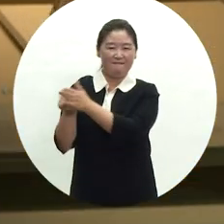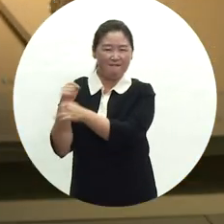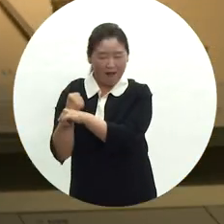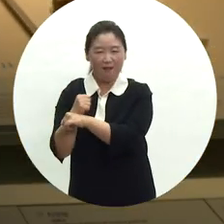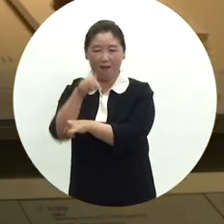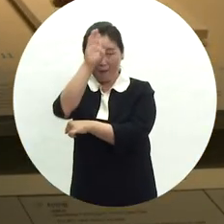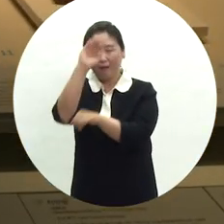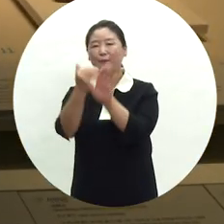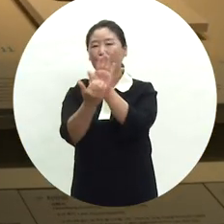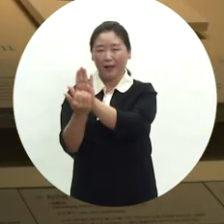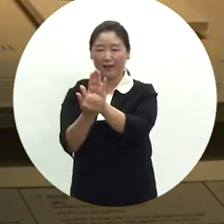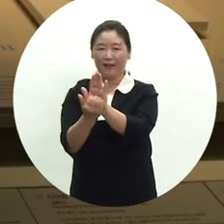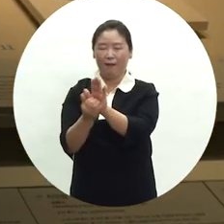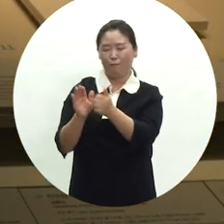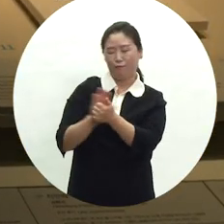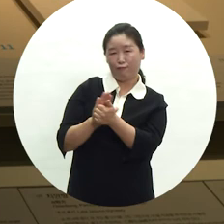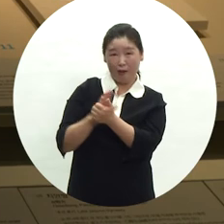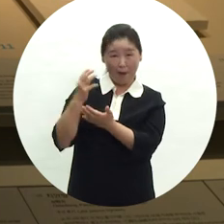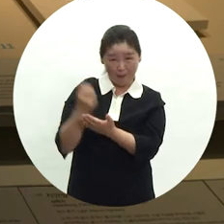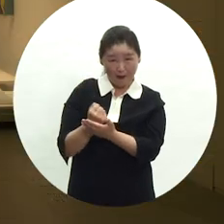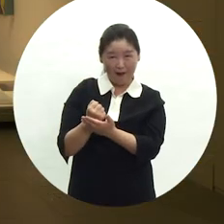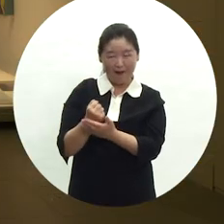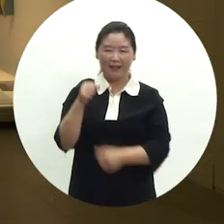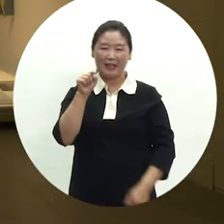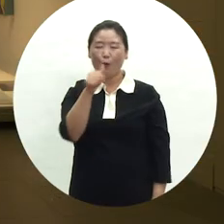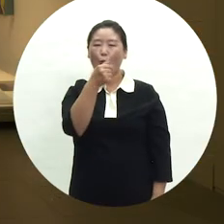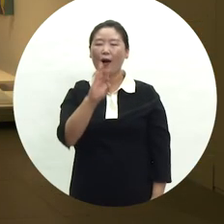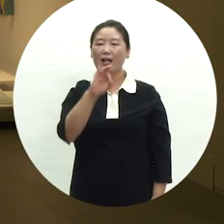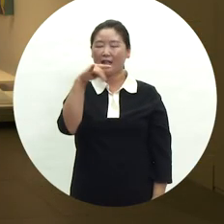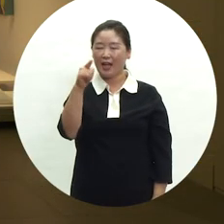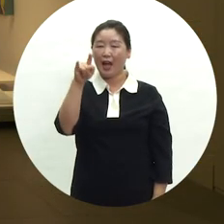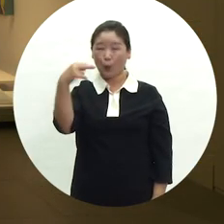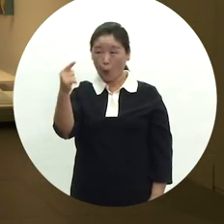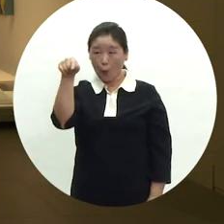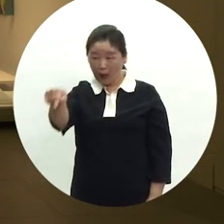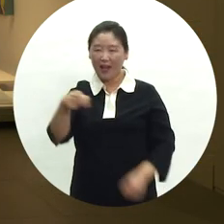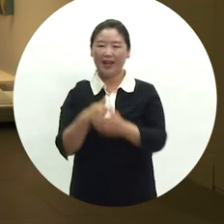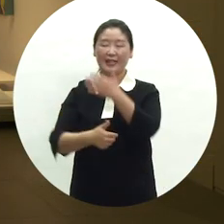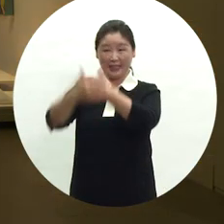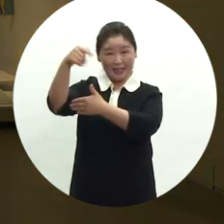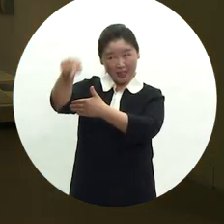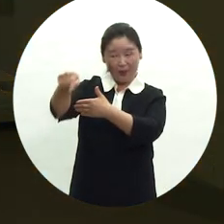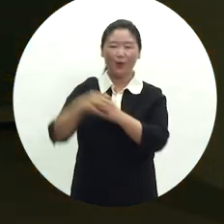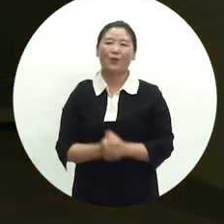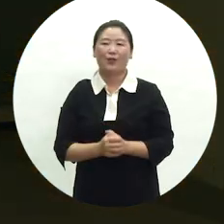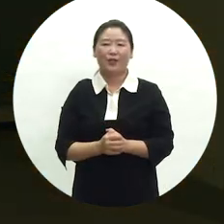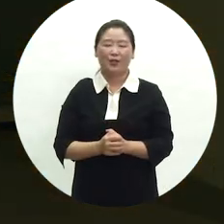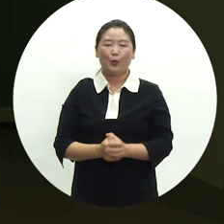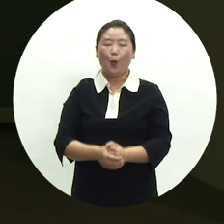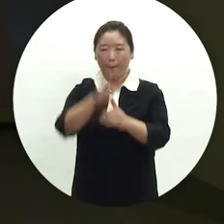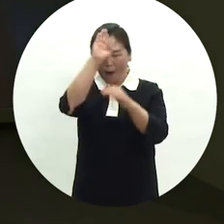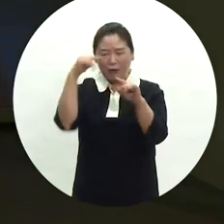병을 예방하거나 위안을 얻고자 하였음을 황해도 구청을 재현한 진열장과 치병굿